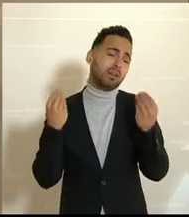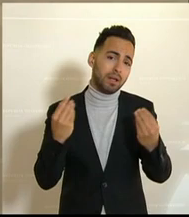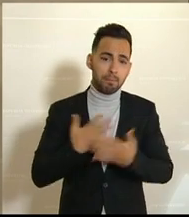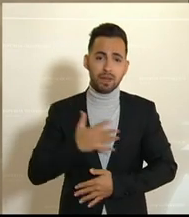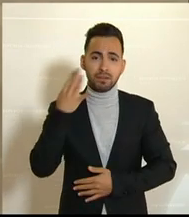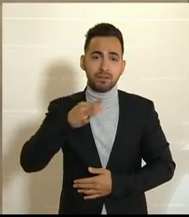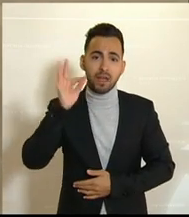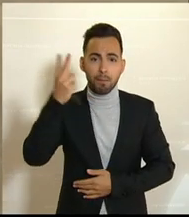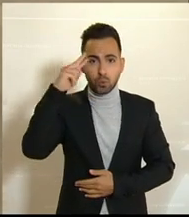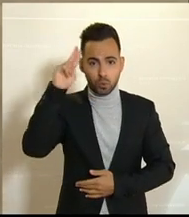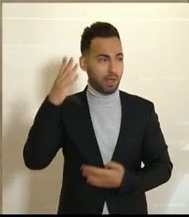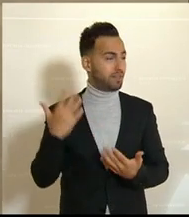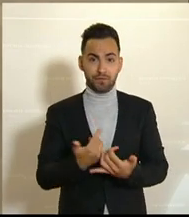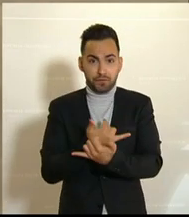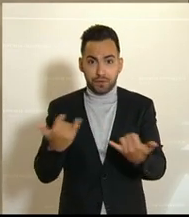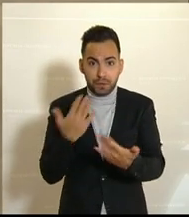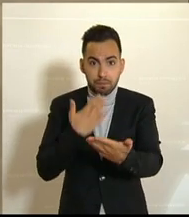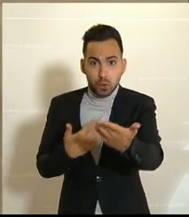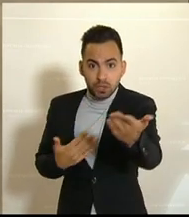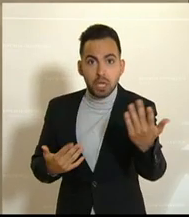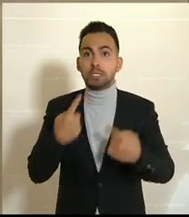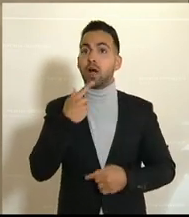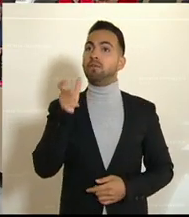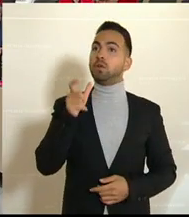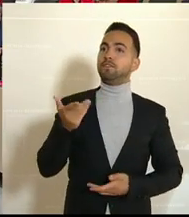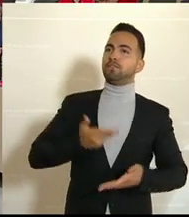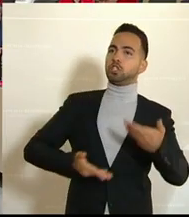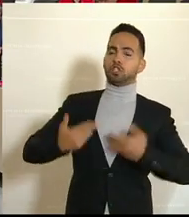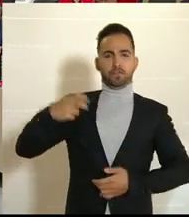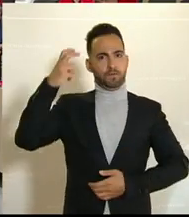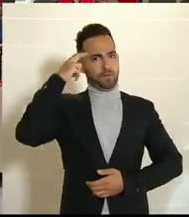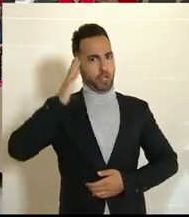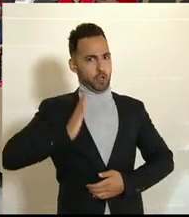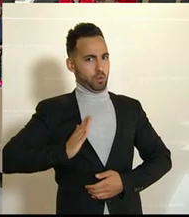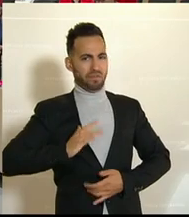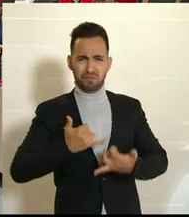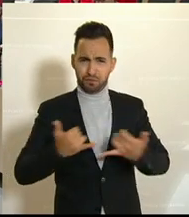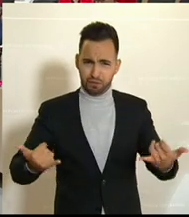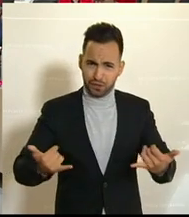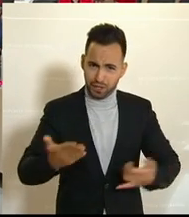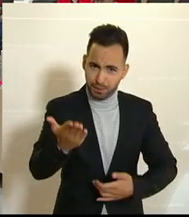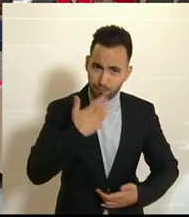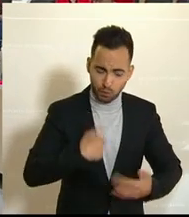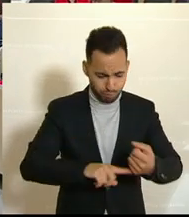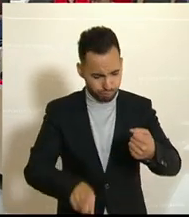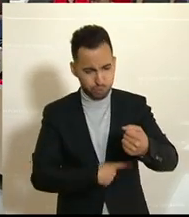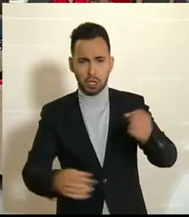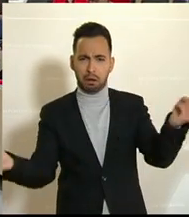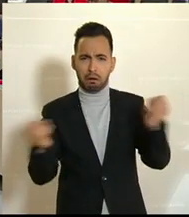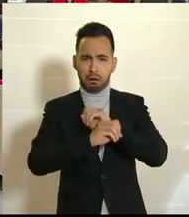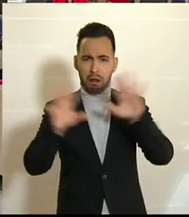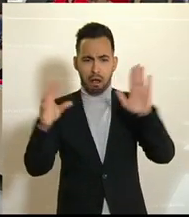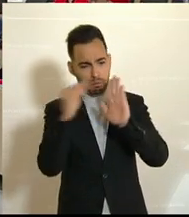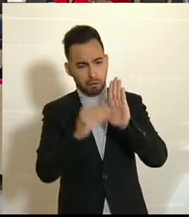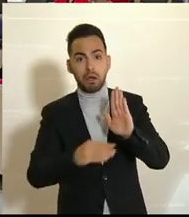unter dem Aspekt der wirtschaftlichen Vernunft das in das Budget gießen, wenn niemand weiß, wie diese